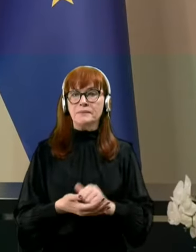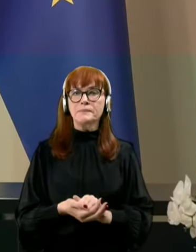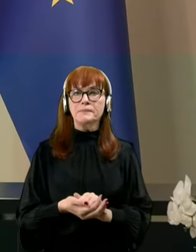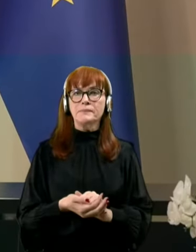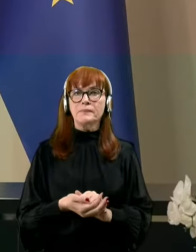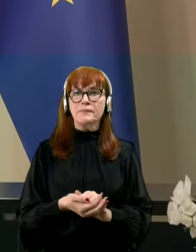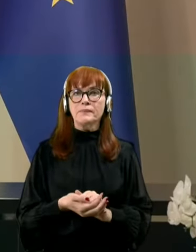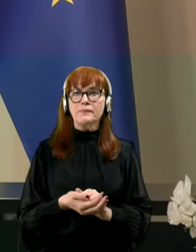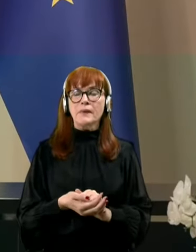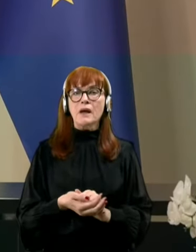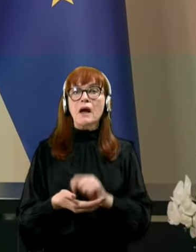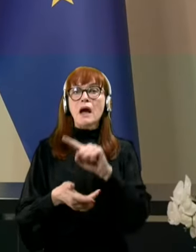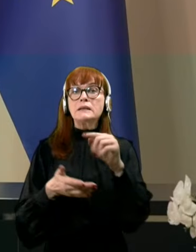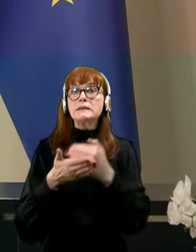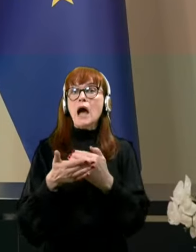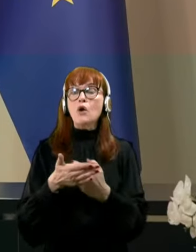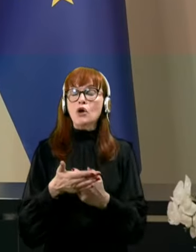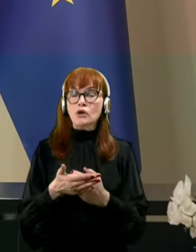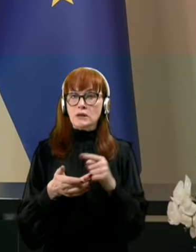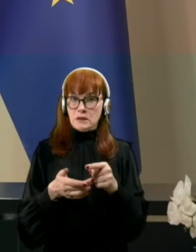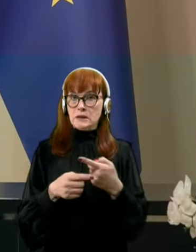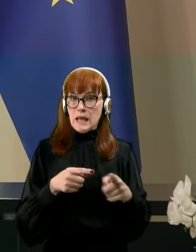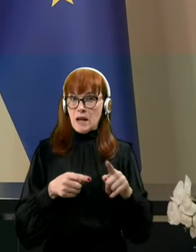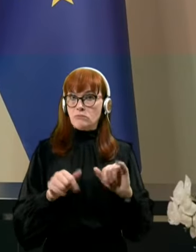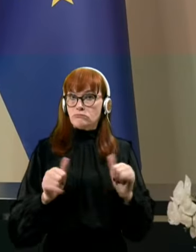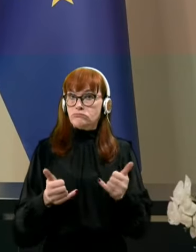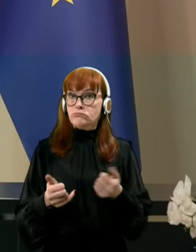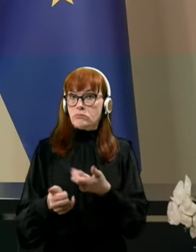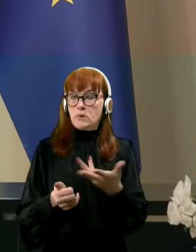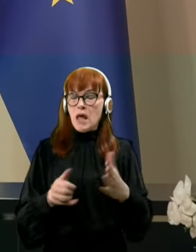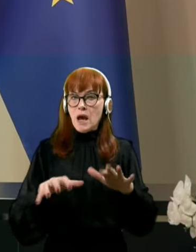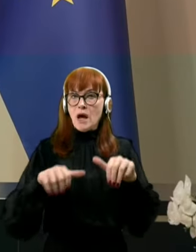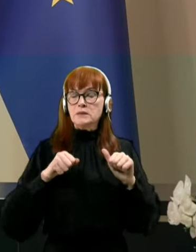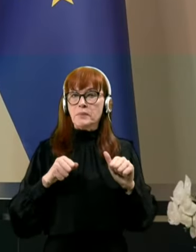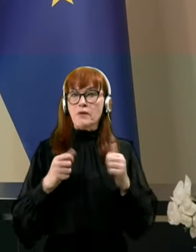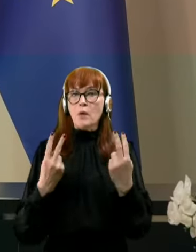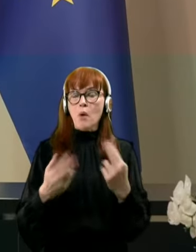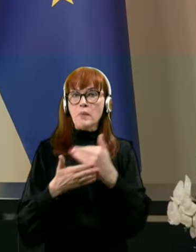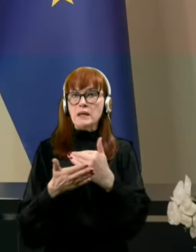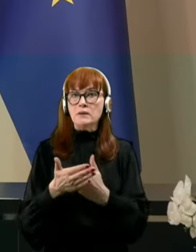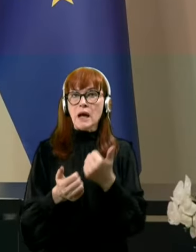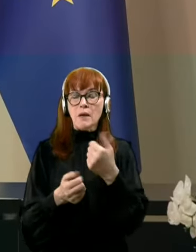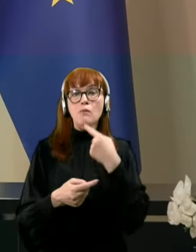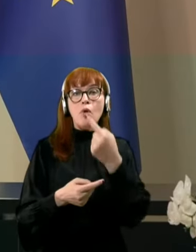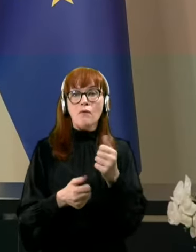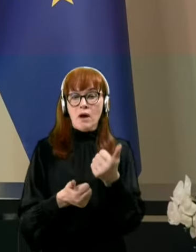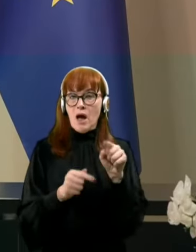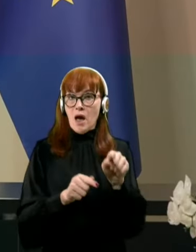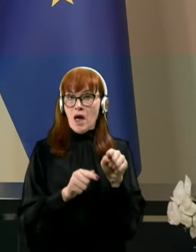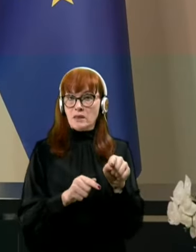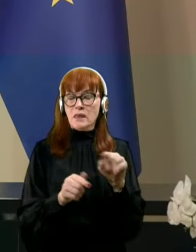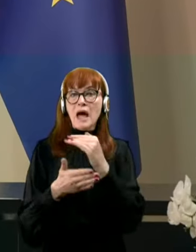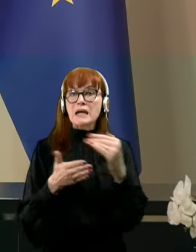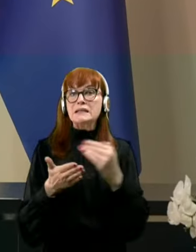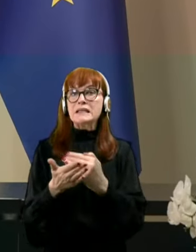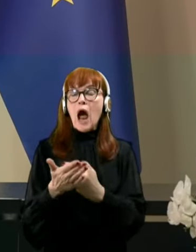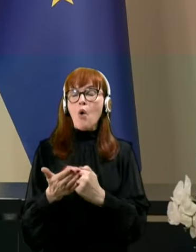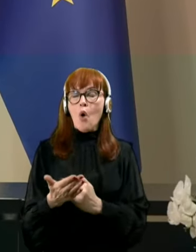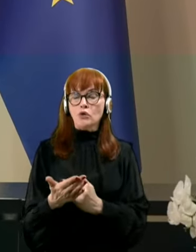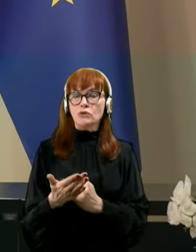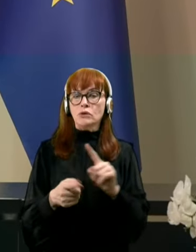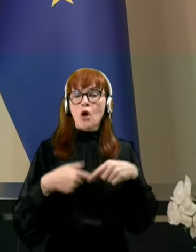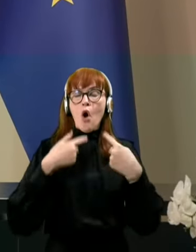Na zakonodajnem delu smo sprejeli nekaj pomembnih zakonov na izpostavobi enega in sicer zakon, ki